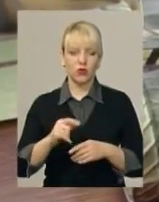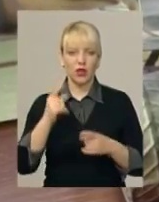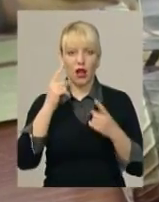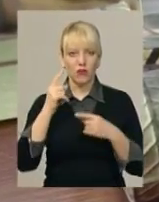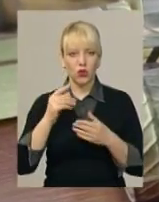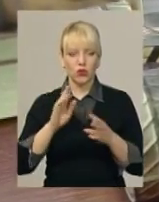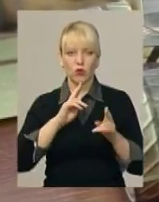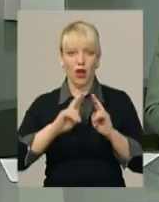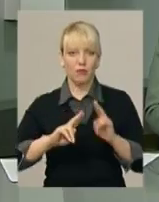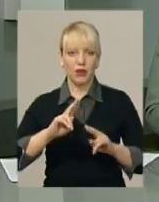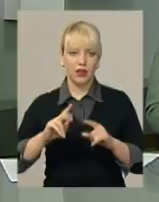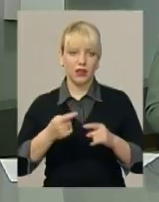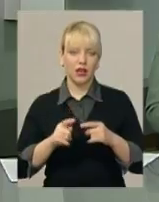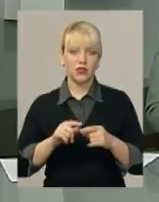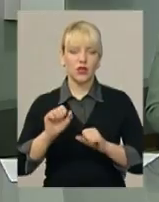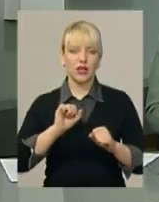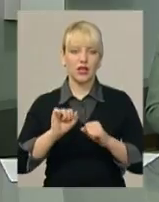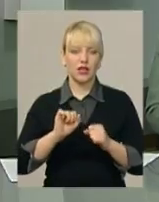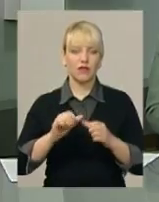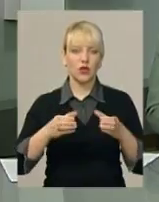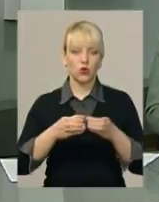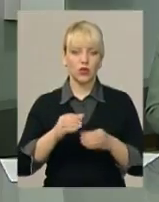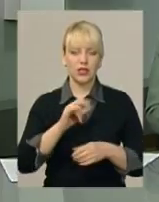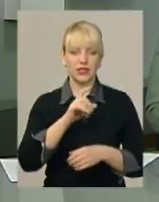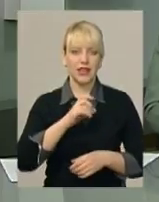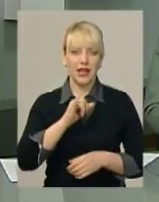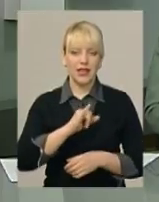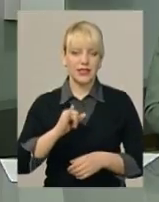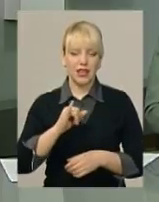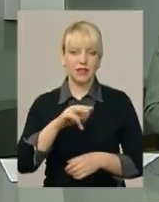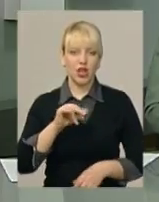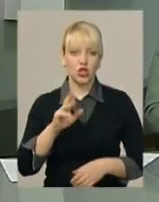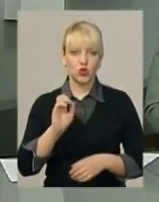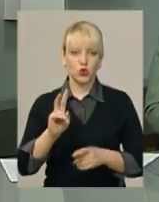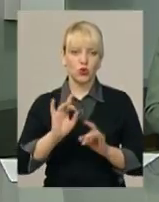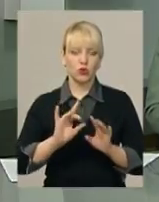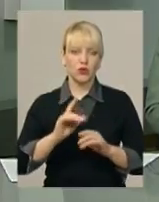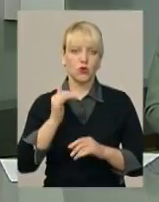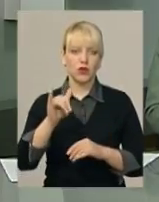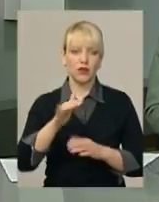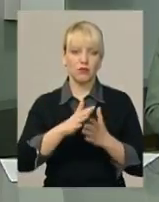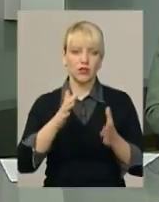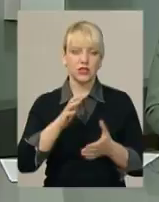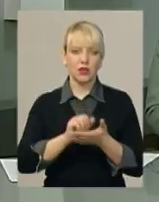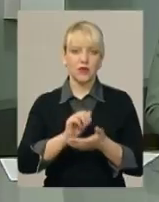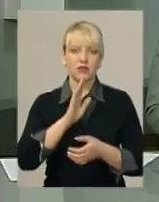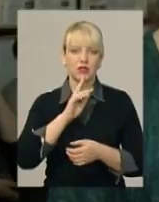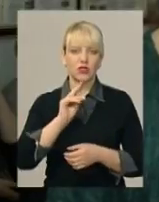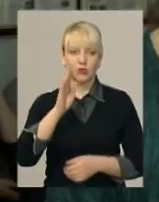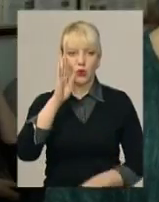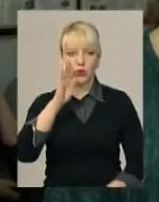Керівник гуртка технічного моделювання Зазяслава Оксана Ліщук розповідає, нині в неї займається більше дівчат, аніж хлопців.